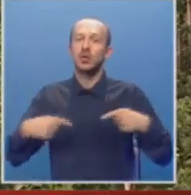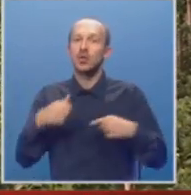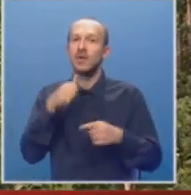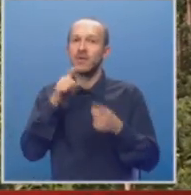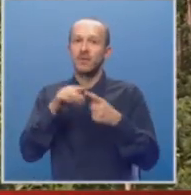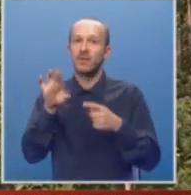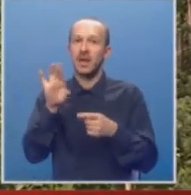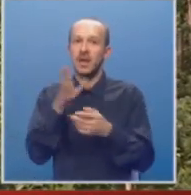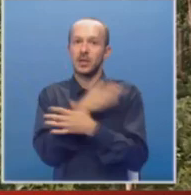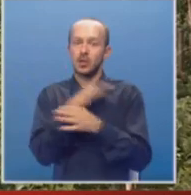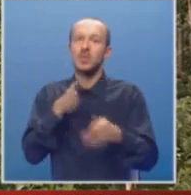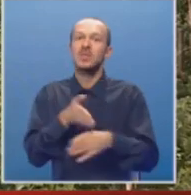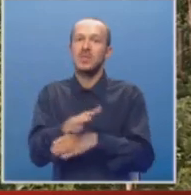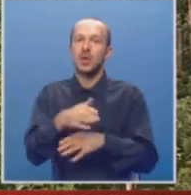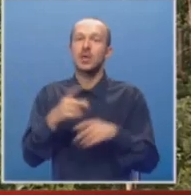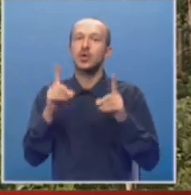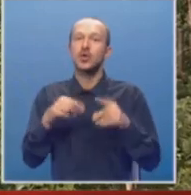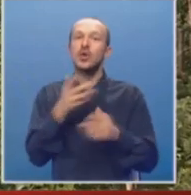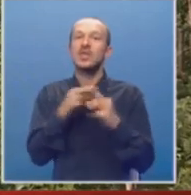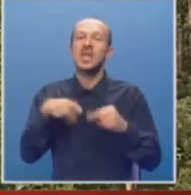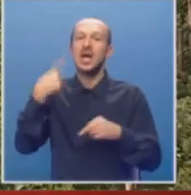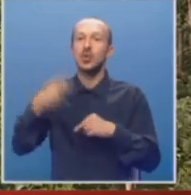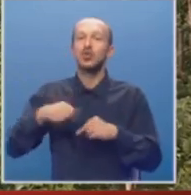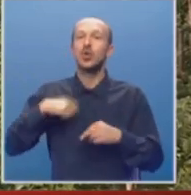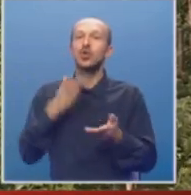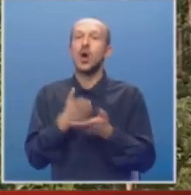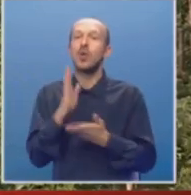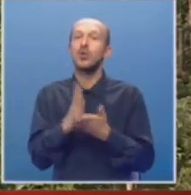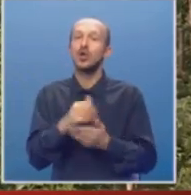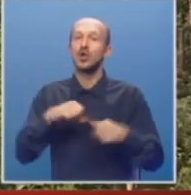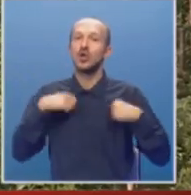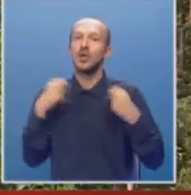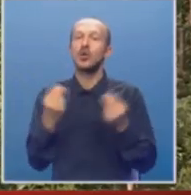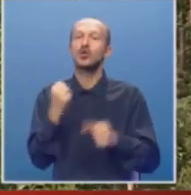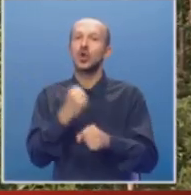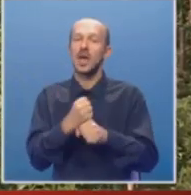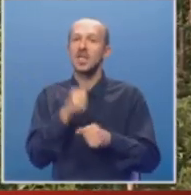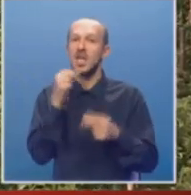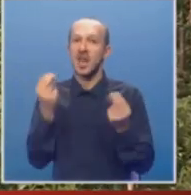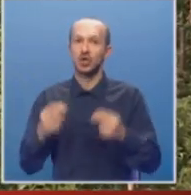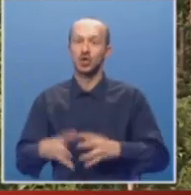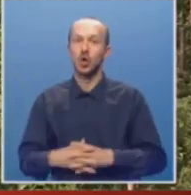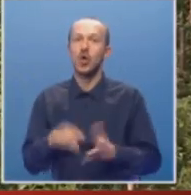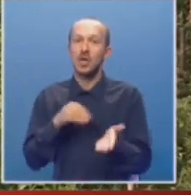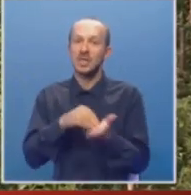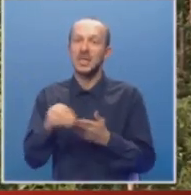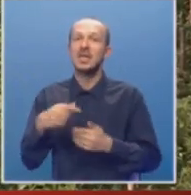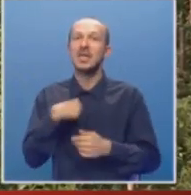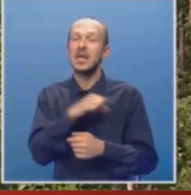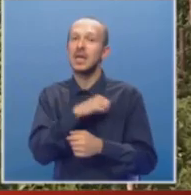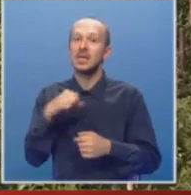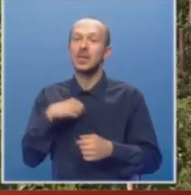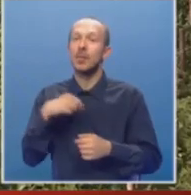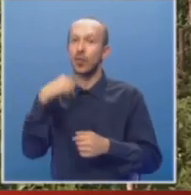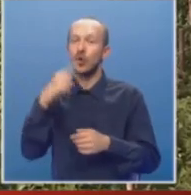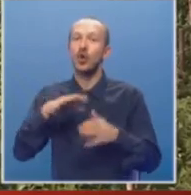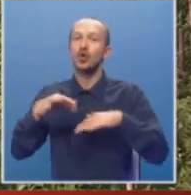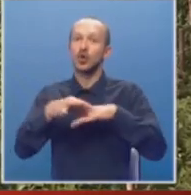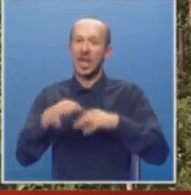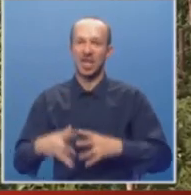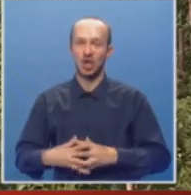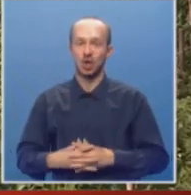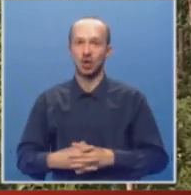frezom, za orat. Neh to i za iduću godinu, ako bude živ, nek nešto radi, nek nešto sadi. Ja sam evo baš govorio o ženi,